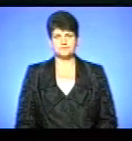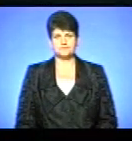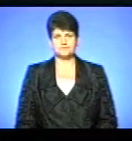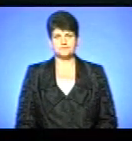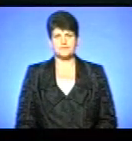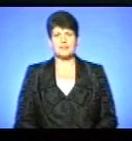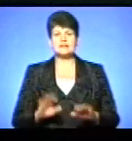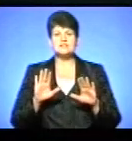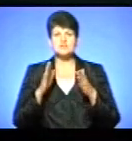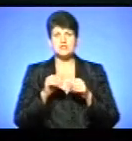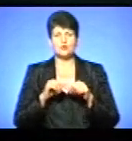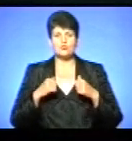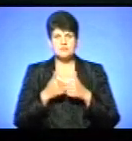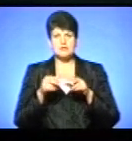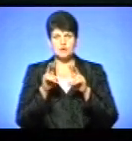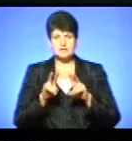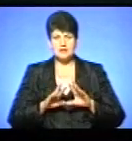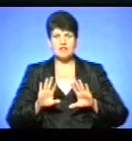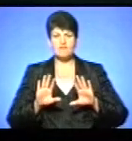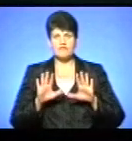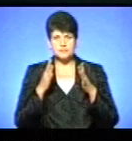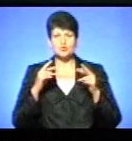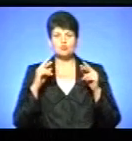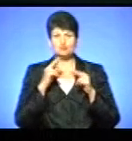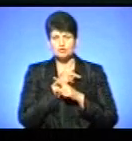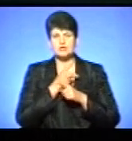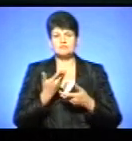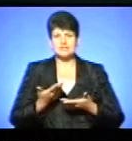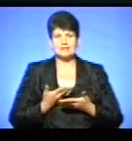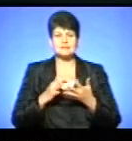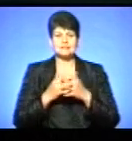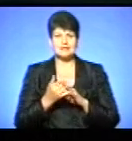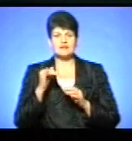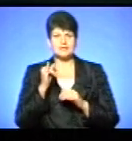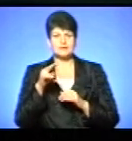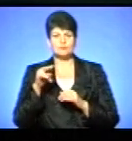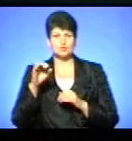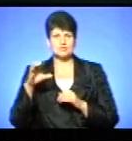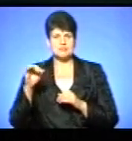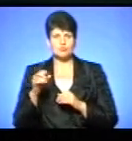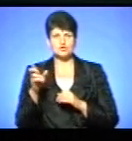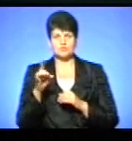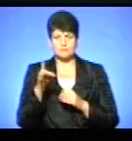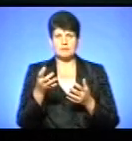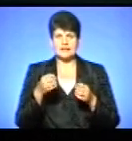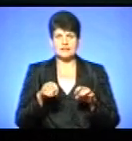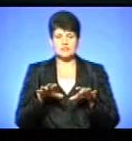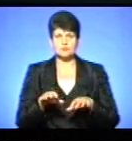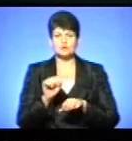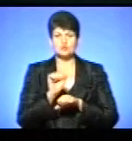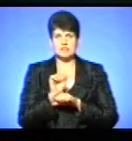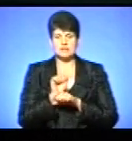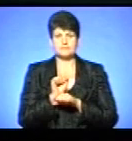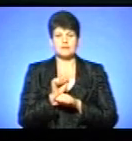Надзвичайна комісія, яка розглядала випадок із уструєнням жителів села Івани Пусти Бурщівського району, прийняла рішення призупинити